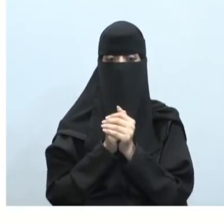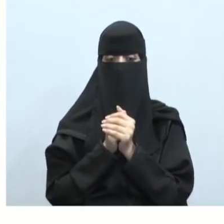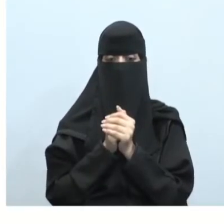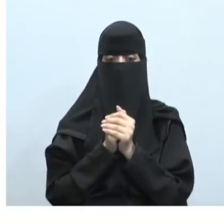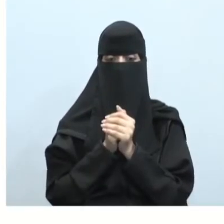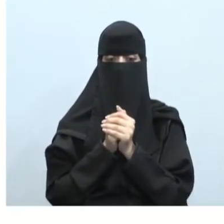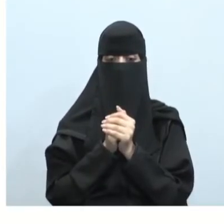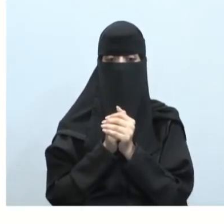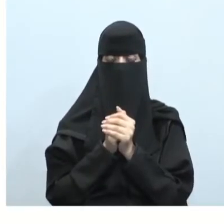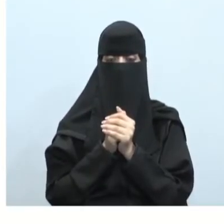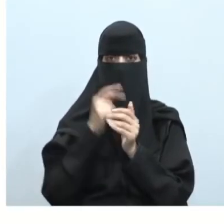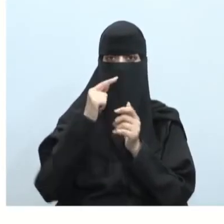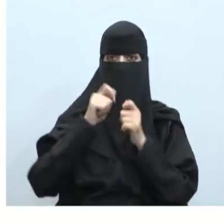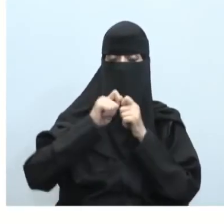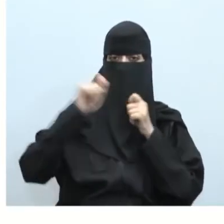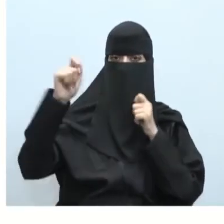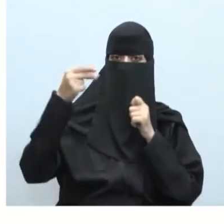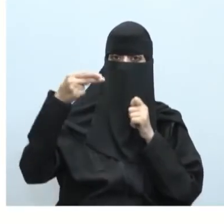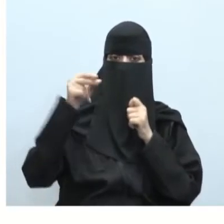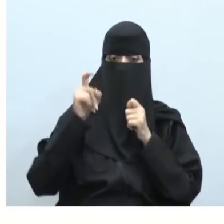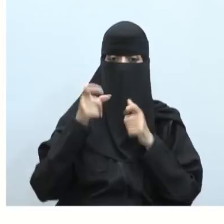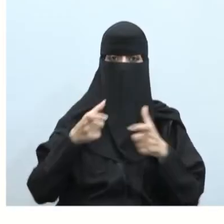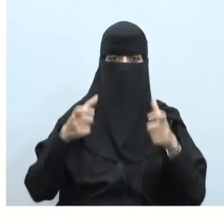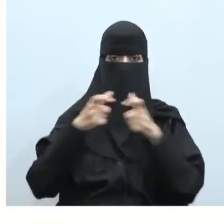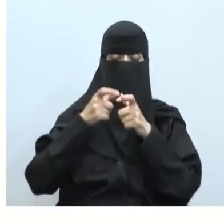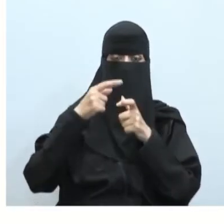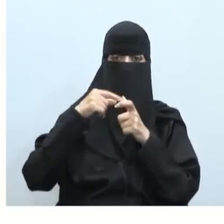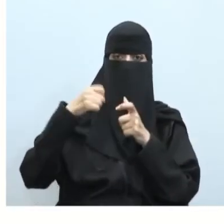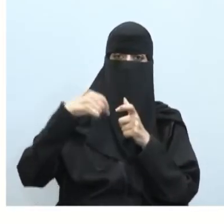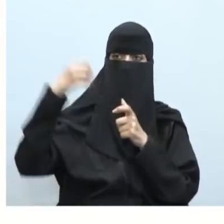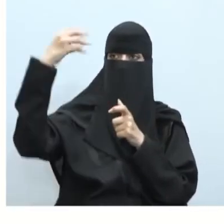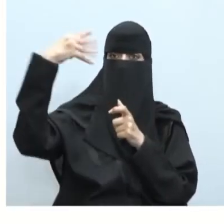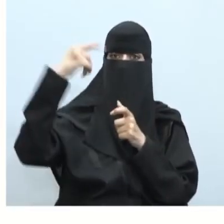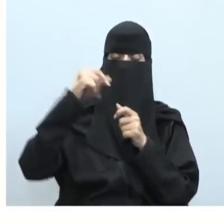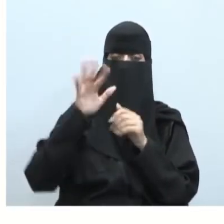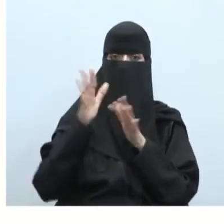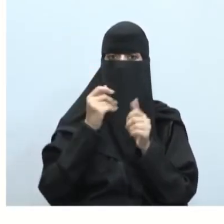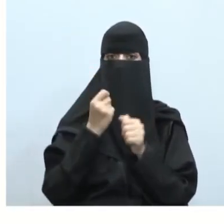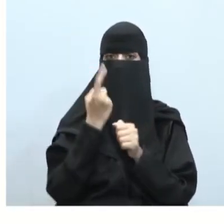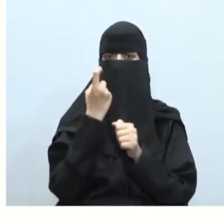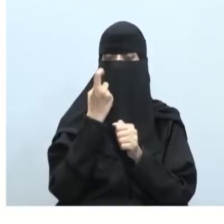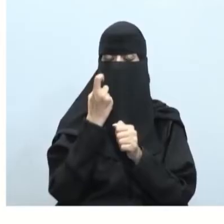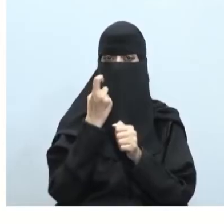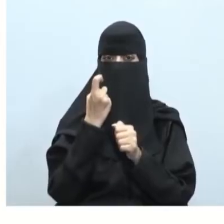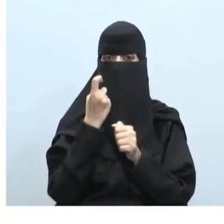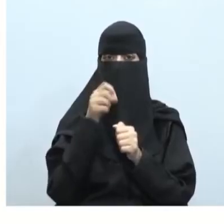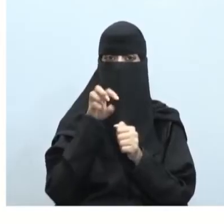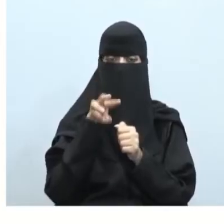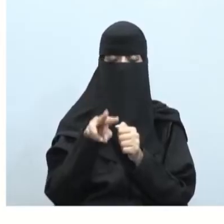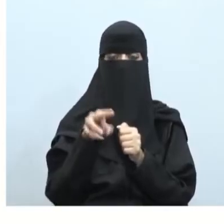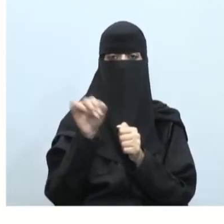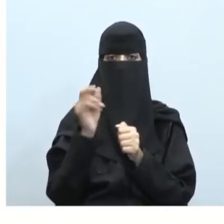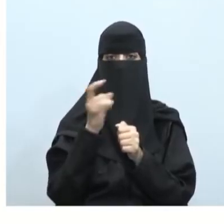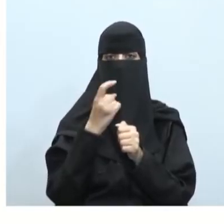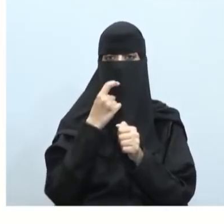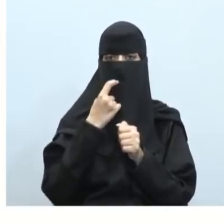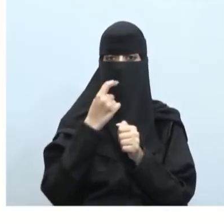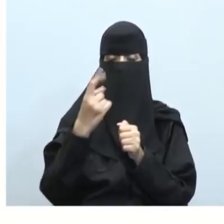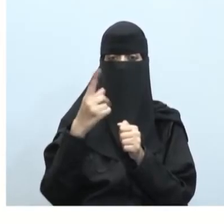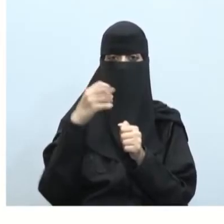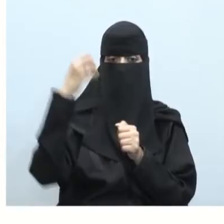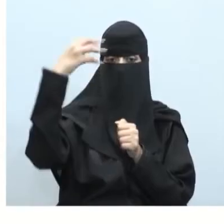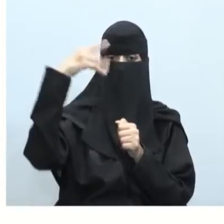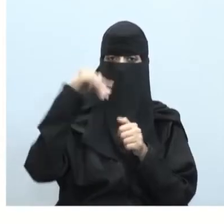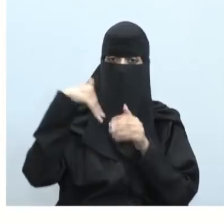ممتازين وتبعد عن المجموعة الشمسية مئات الآلاف من السنين الضوئية كما ذكرت لكم سوف